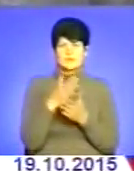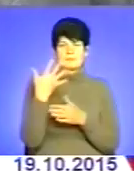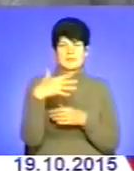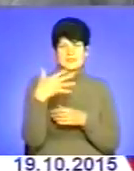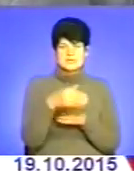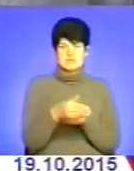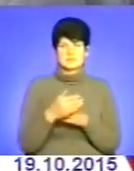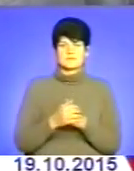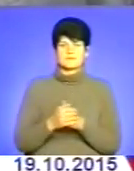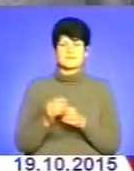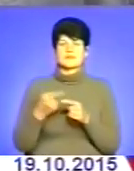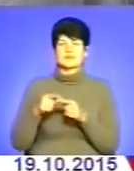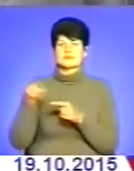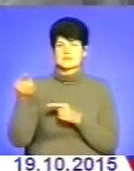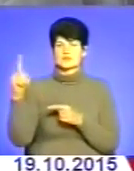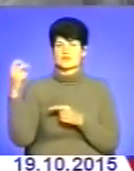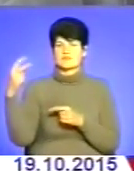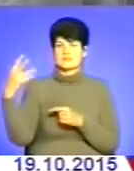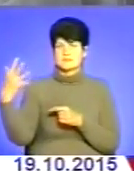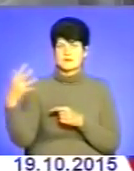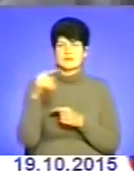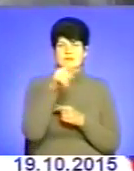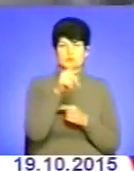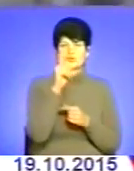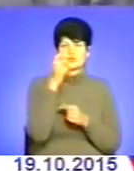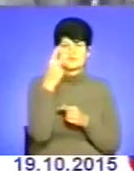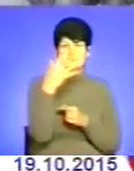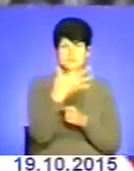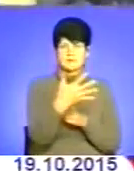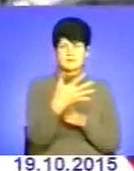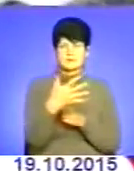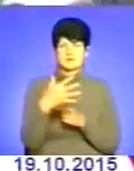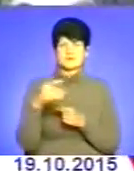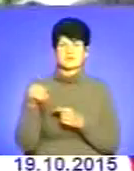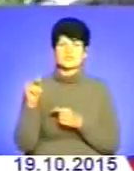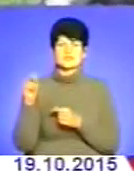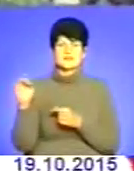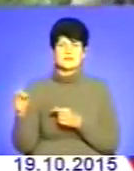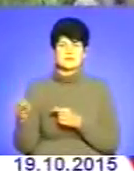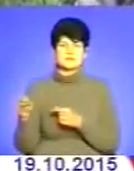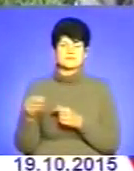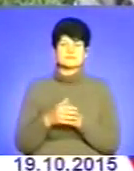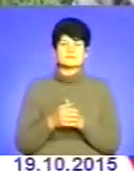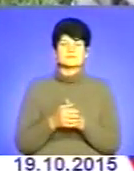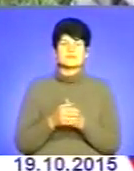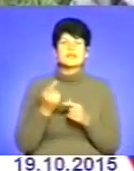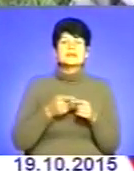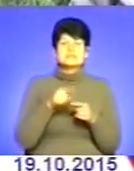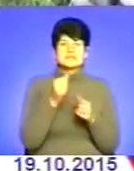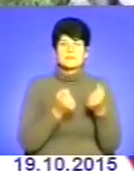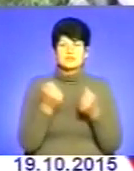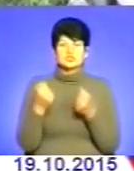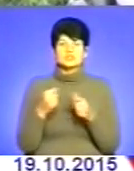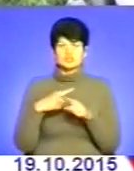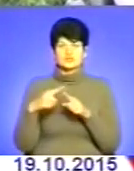Це 125, то 125, то чазет Тобто ці машини швидше